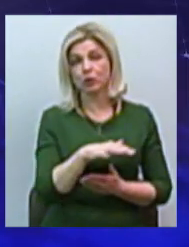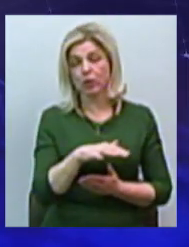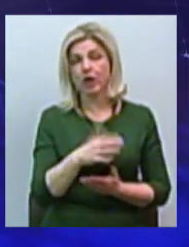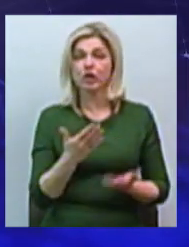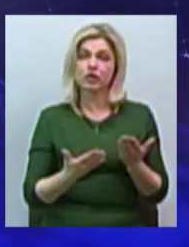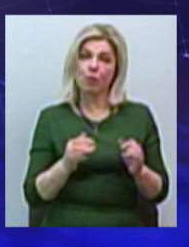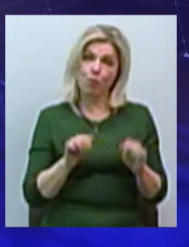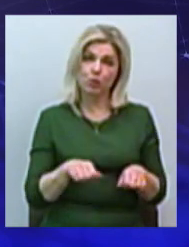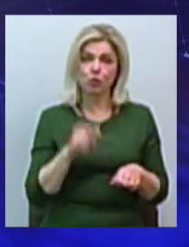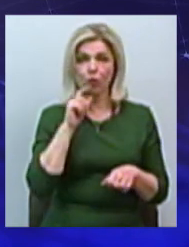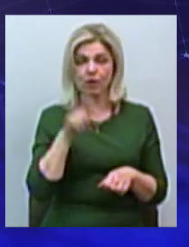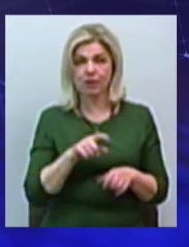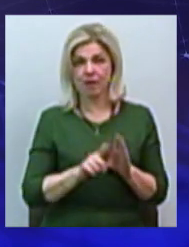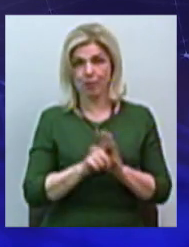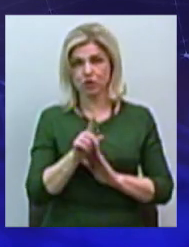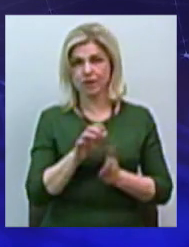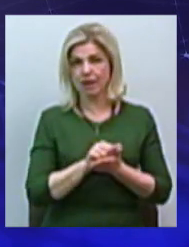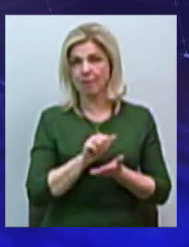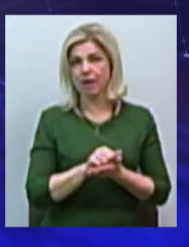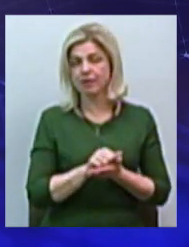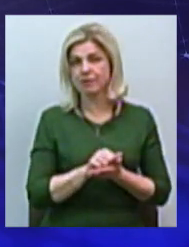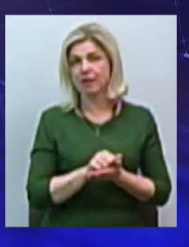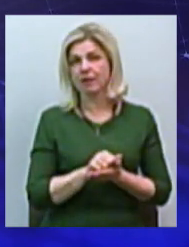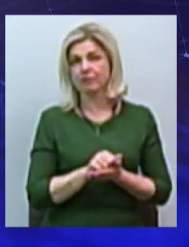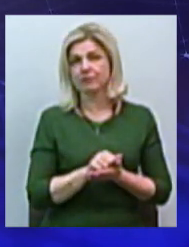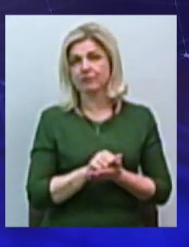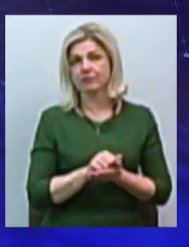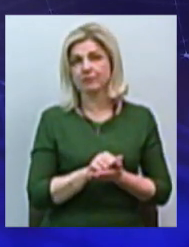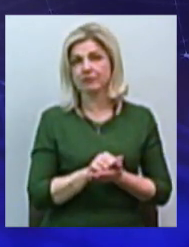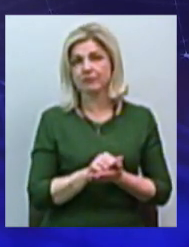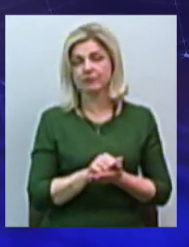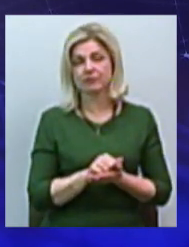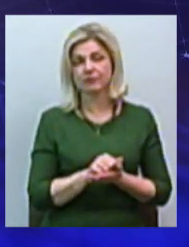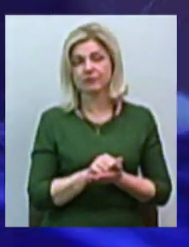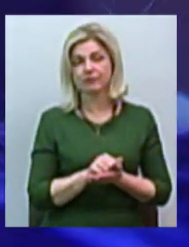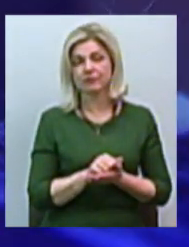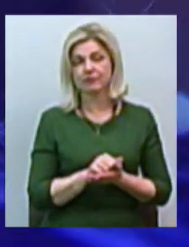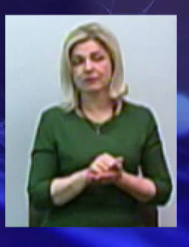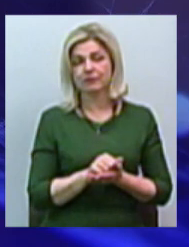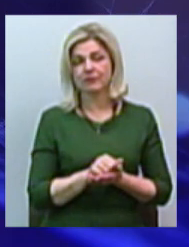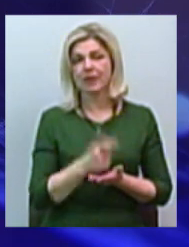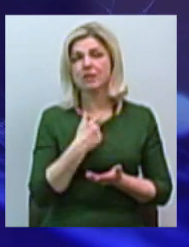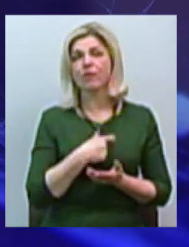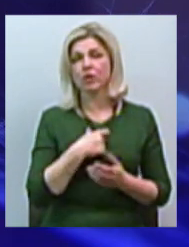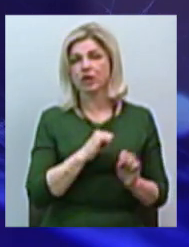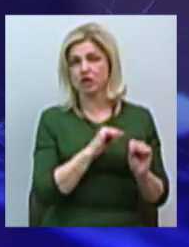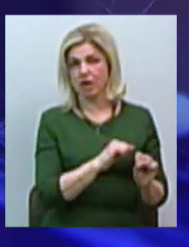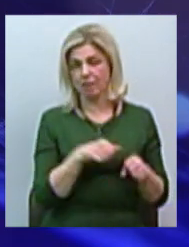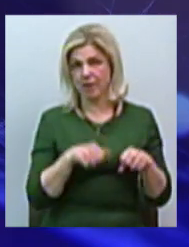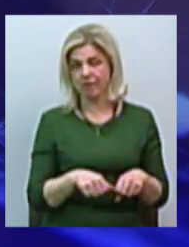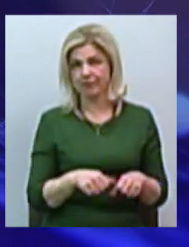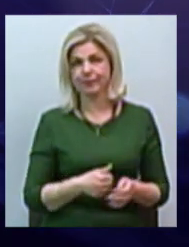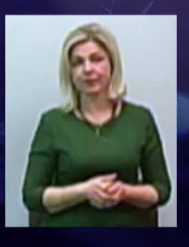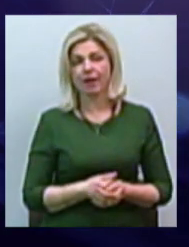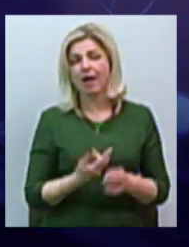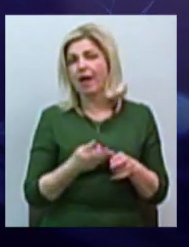Україна почати займатися протекціонізмом для своїх підприємств? це більше вопрос не